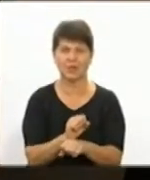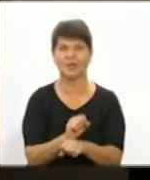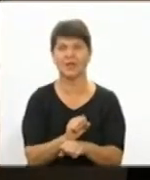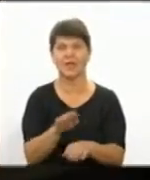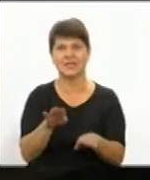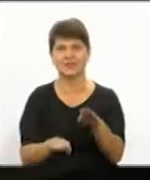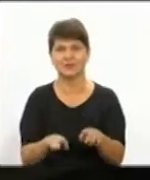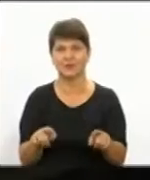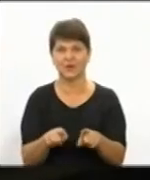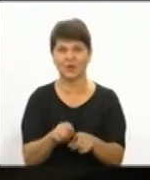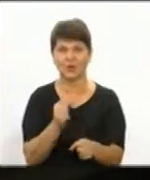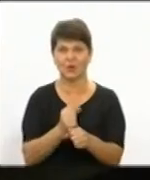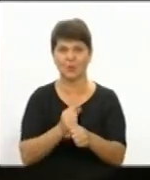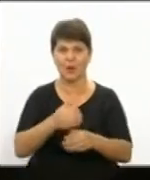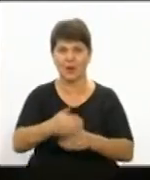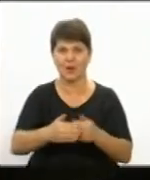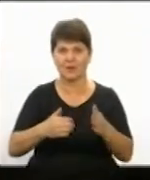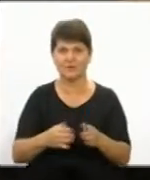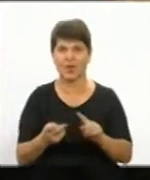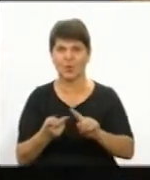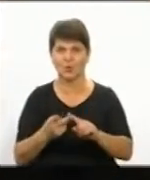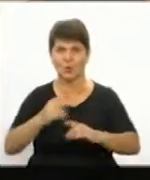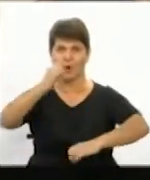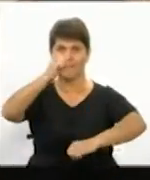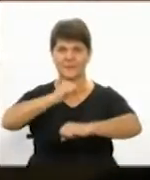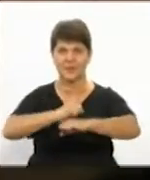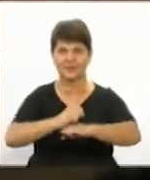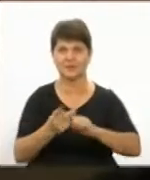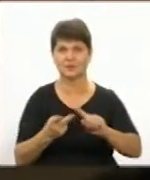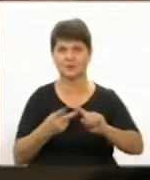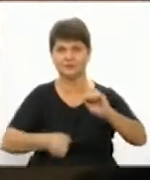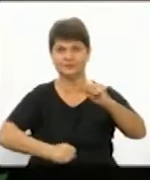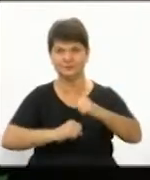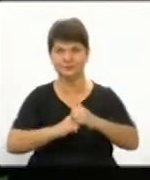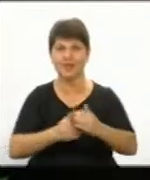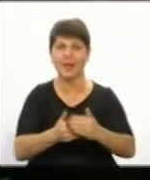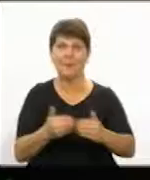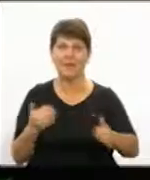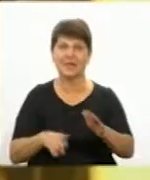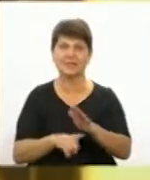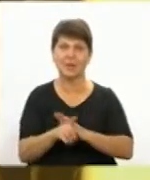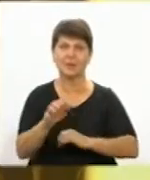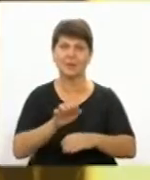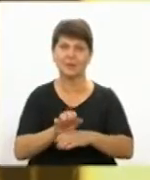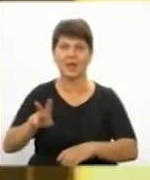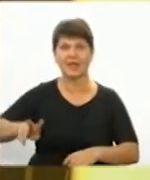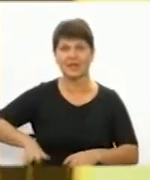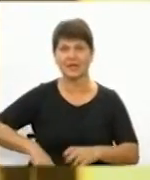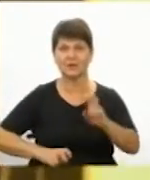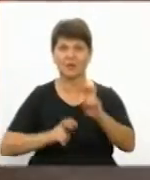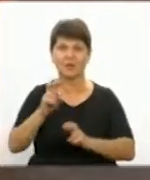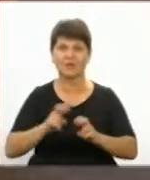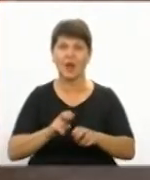калачики в один прес, в другий прес і все. Перед запуском виробництва, каже директор підприємства, проводили